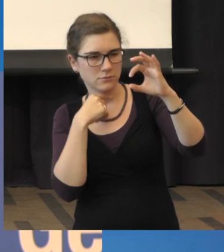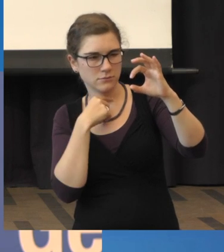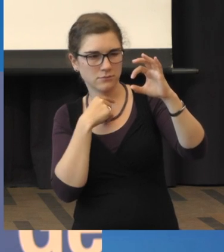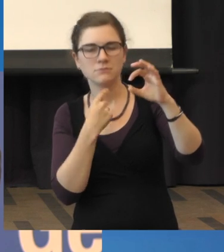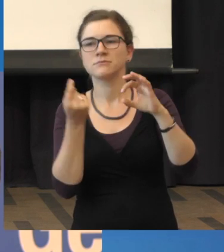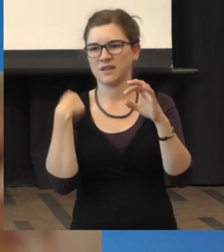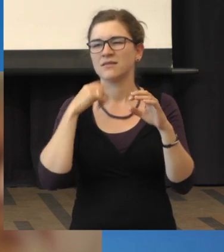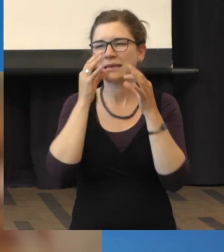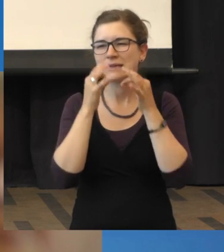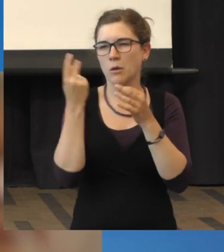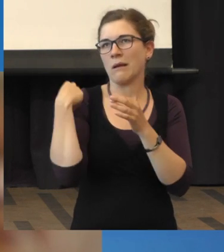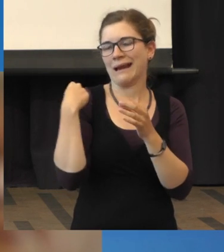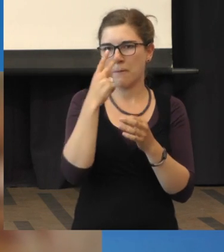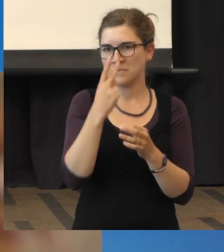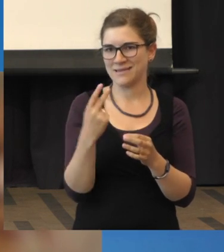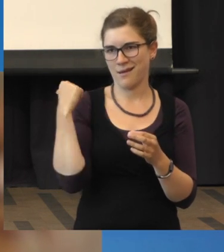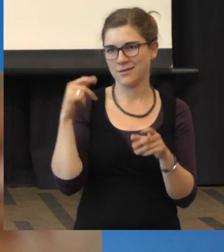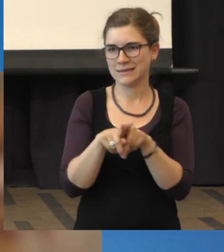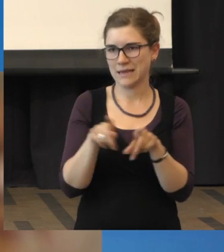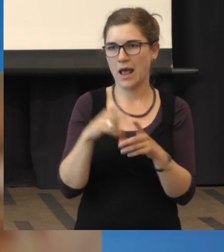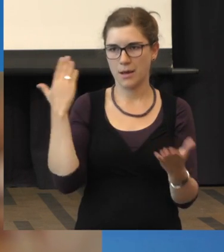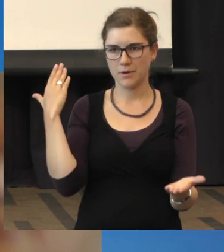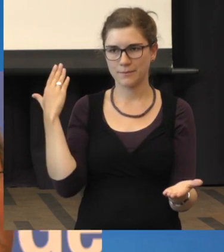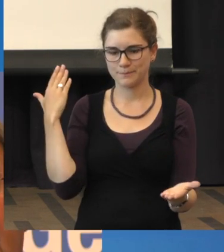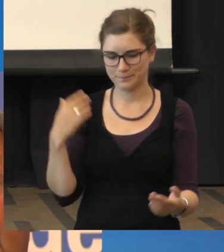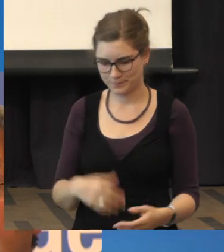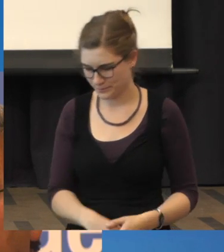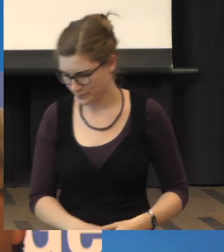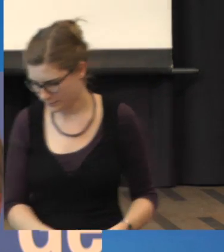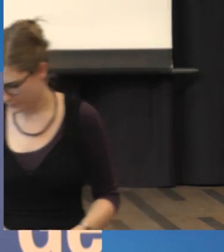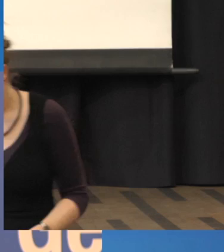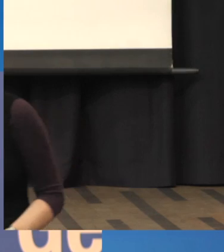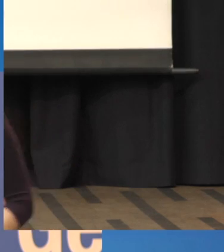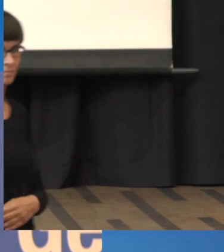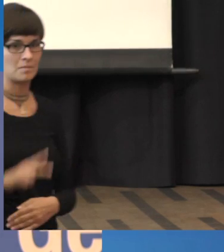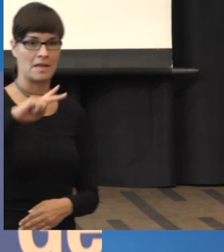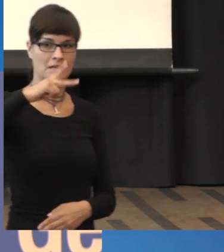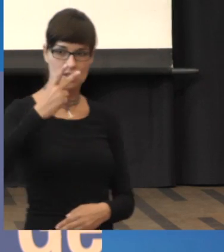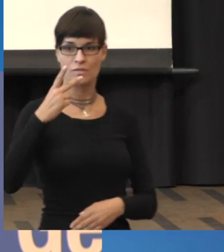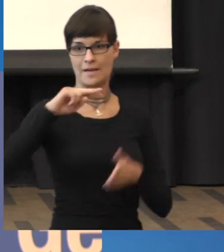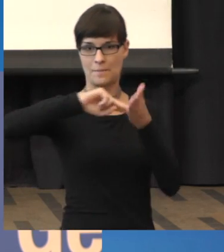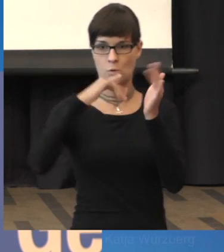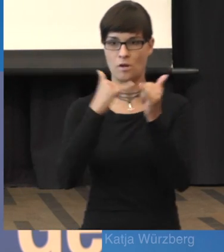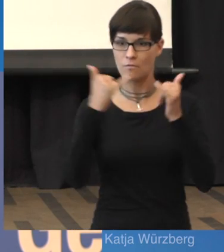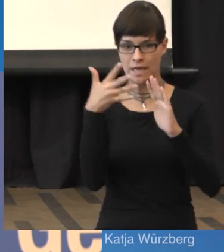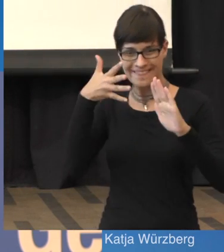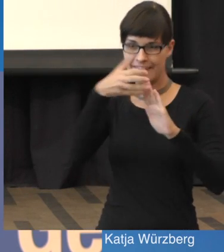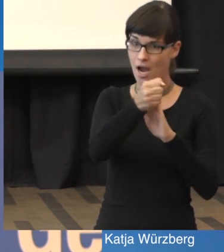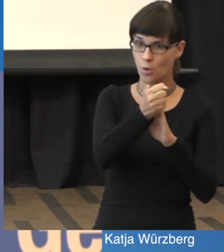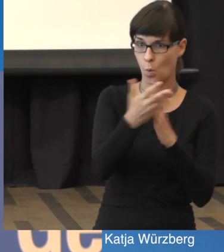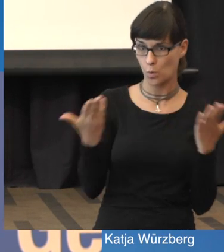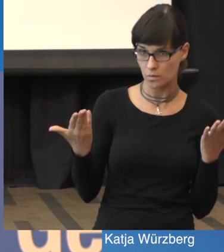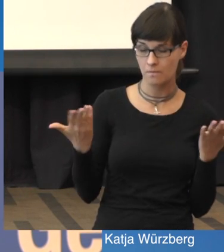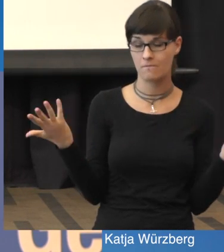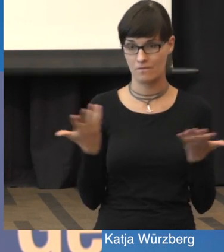ich Ihnen eben gezeigt habe. Eine zweite Methode, wie man die Makuladegeneration diagnostiziert